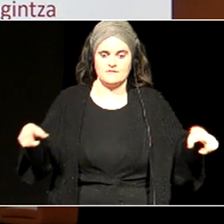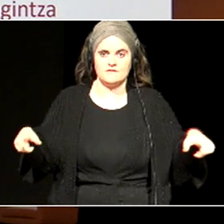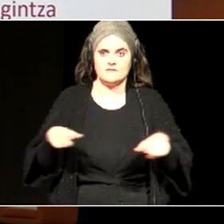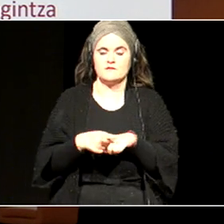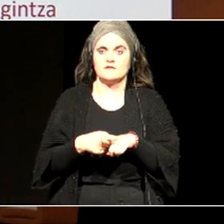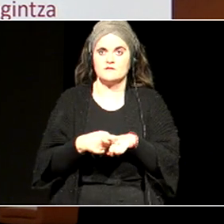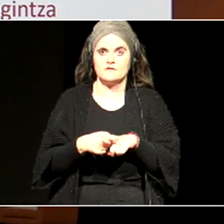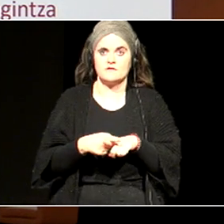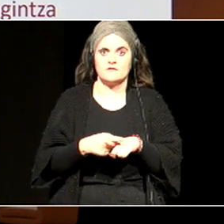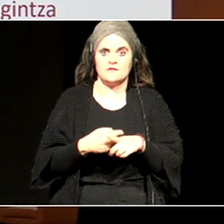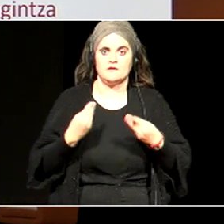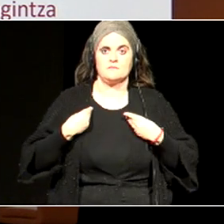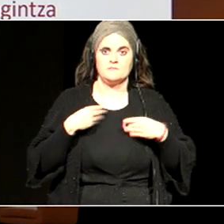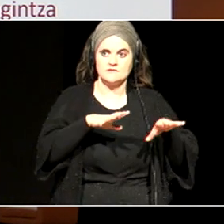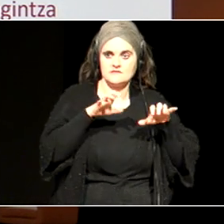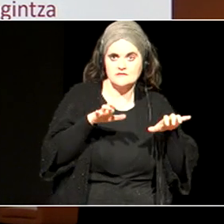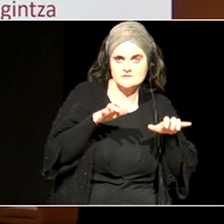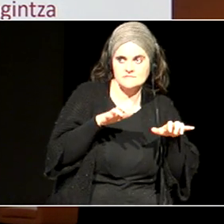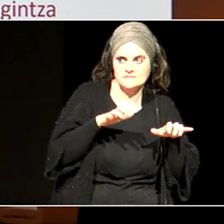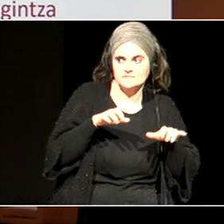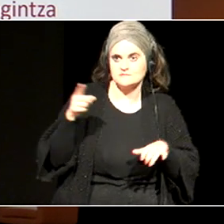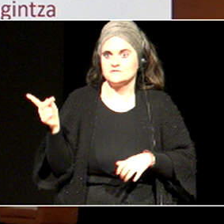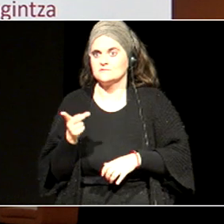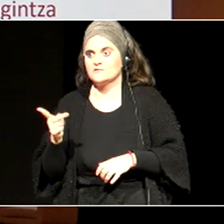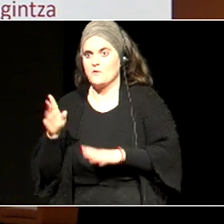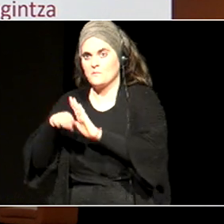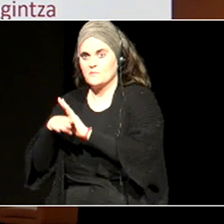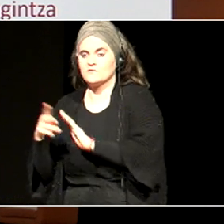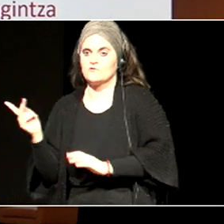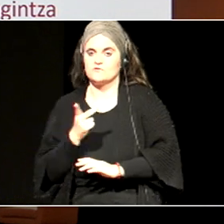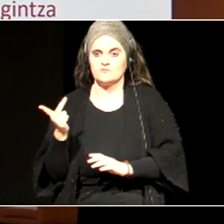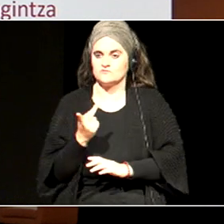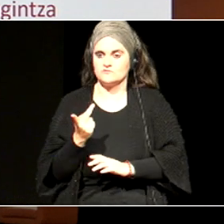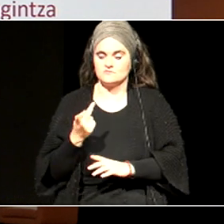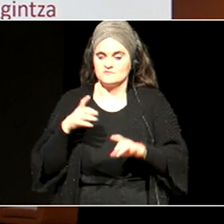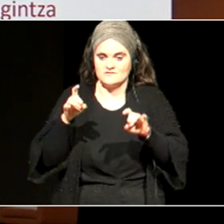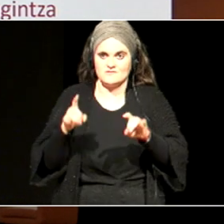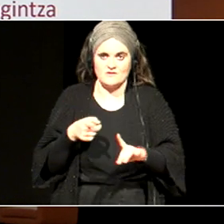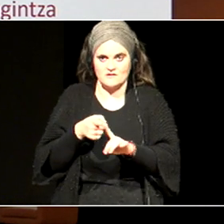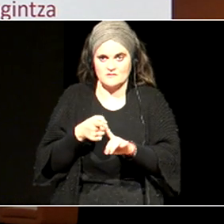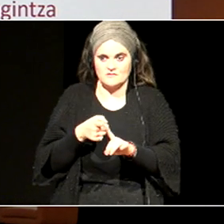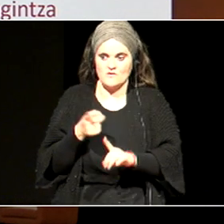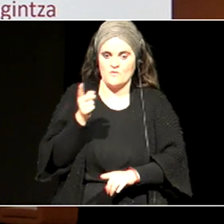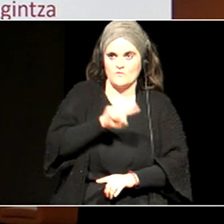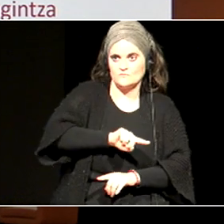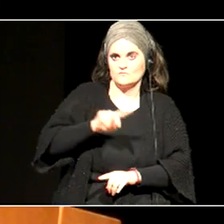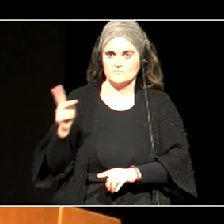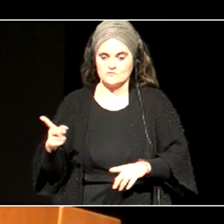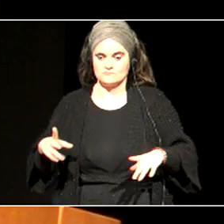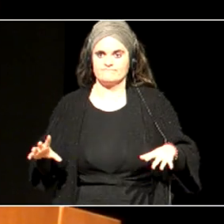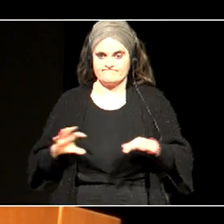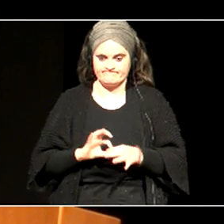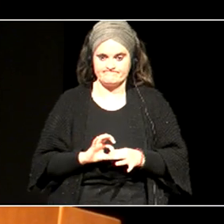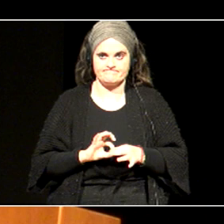ekimena eskidetza plana txampon bereko aldebiak dira. bata eta bestea ustartuta daude,